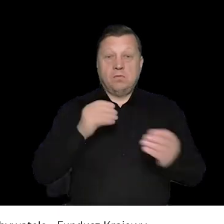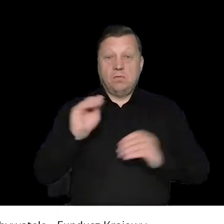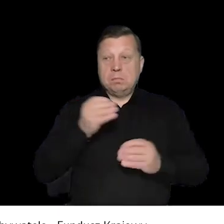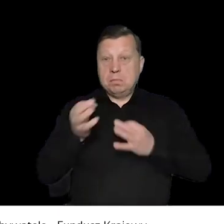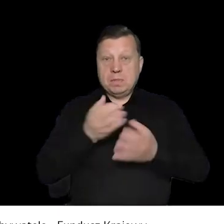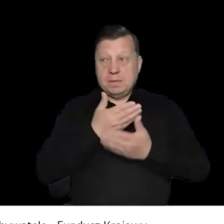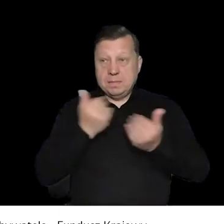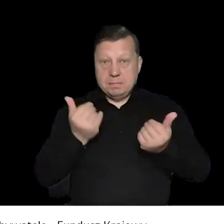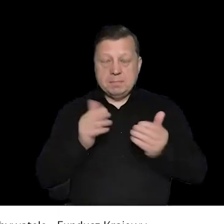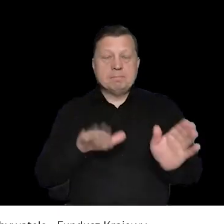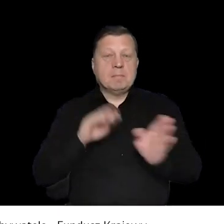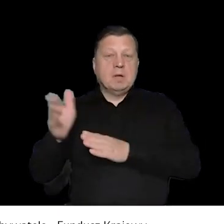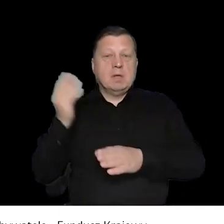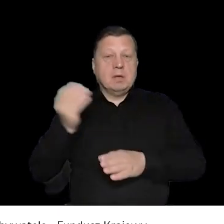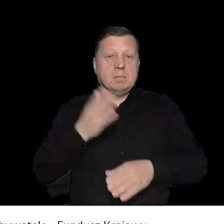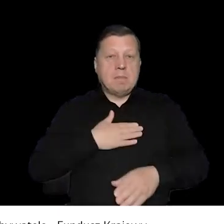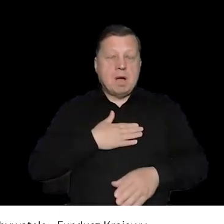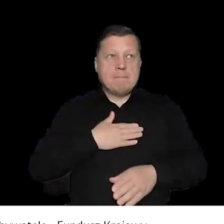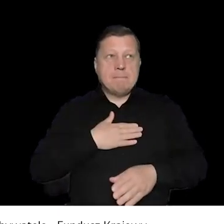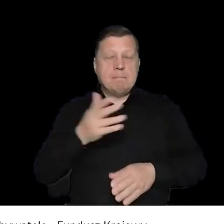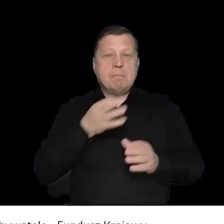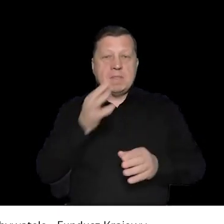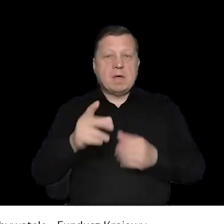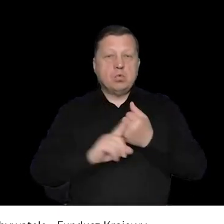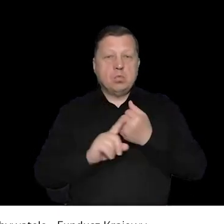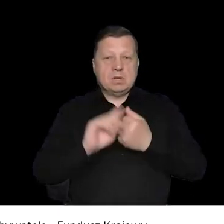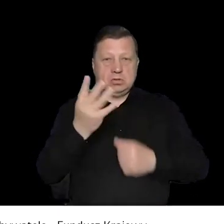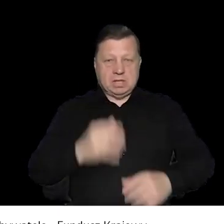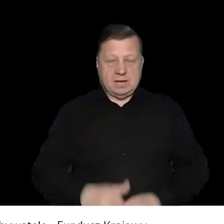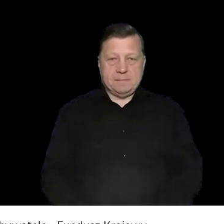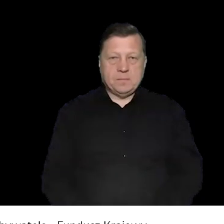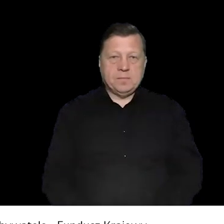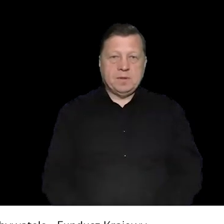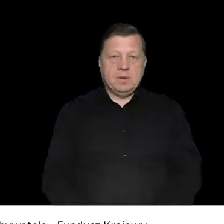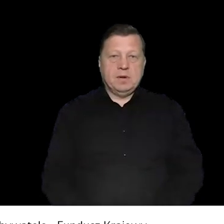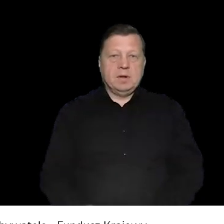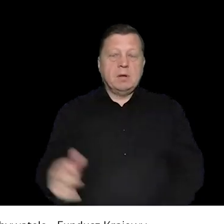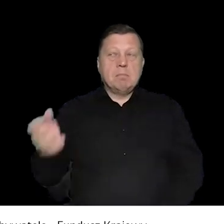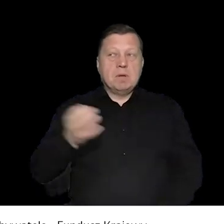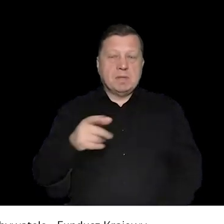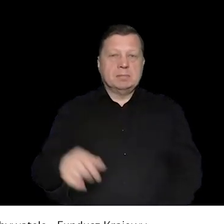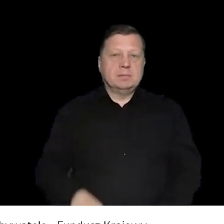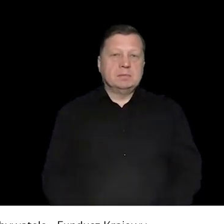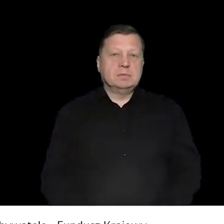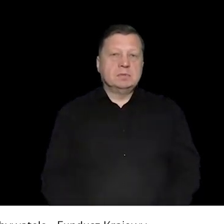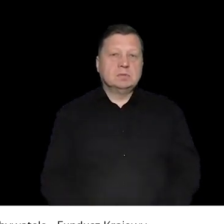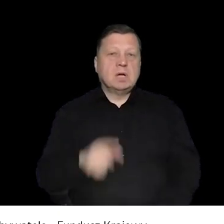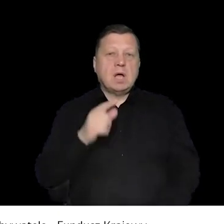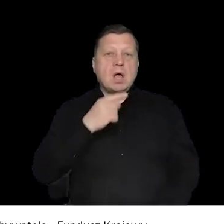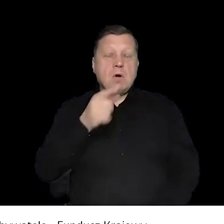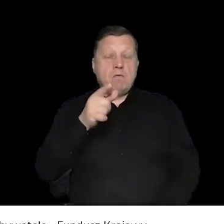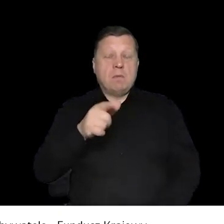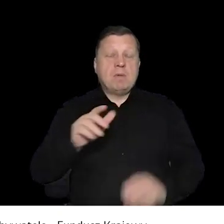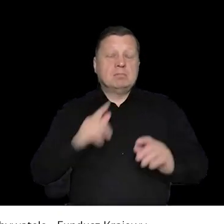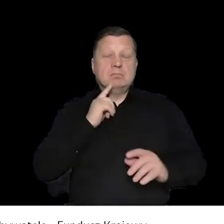Dobrze. To jeśli nie mamy już żadnych głosów, to mam tutaj takie pytanie numer